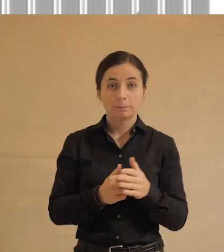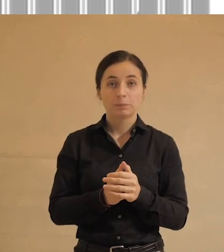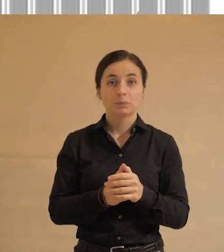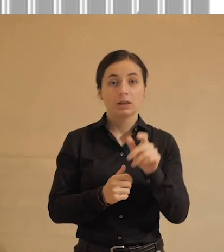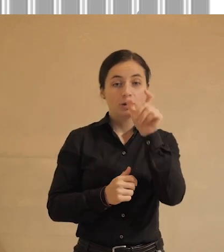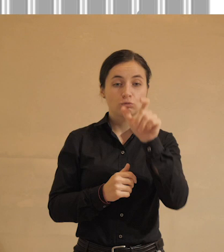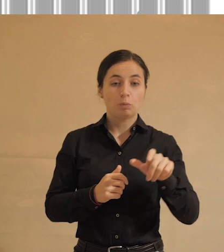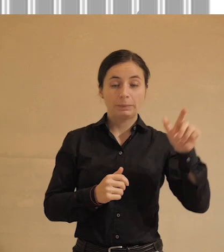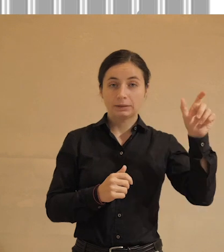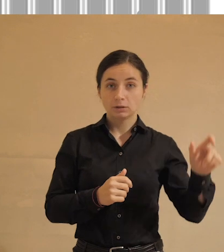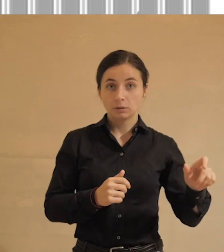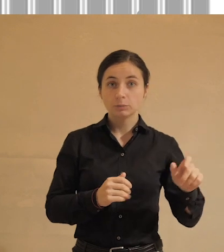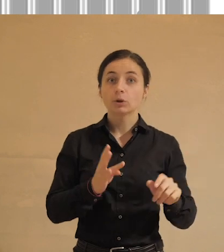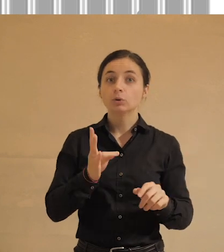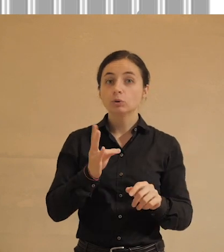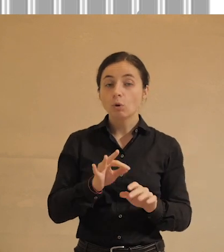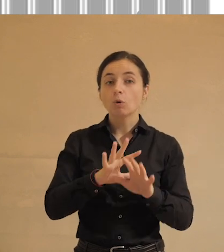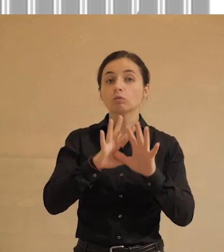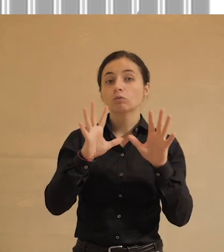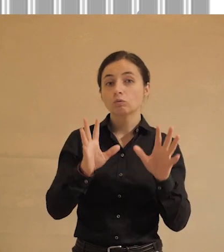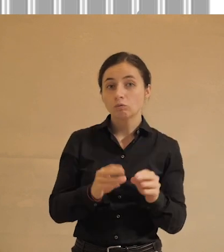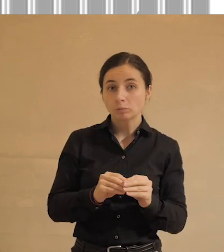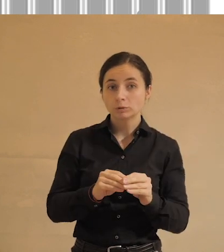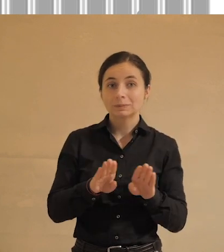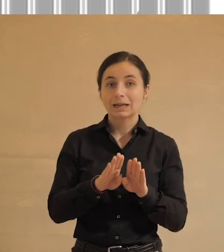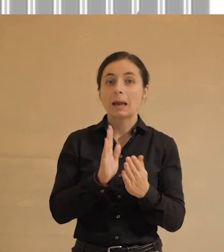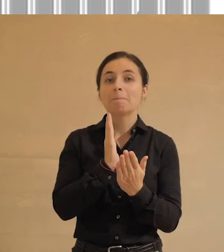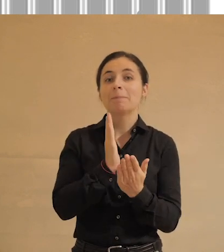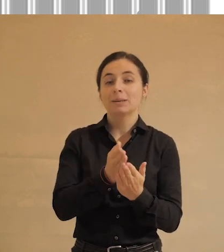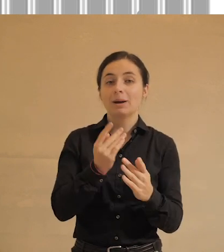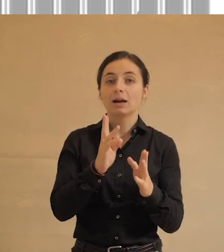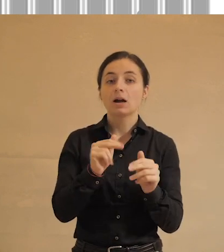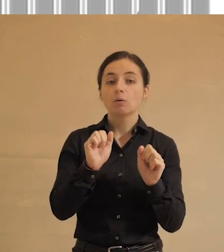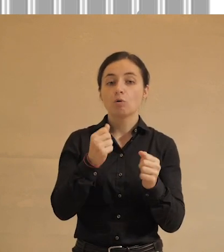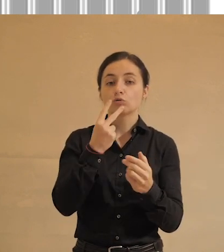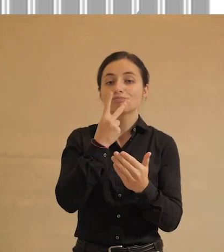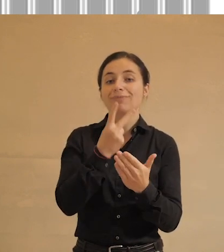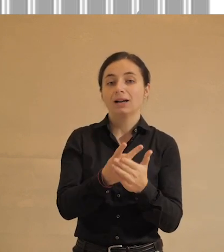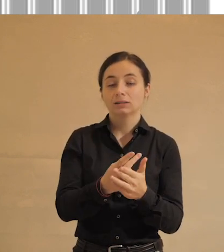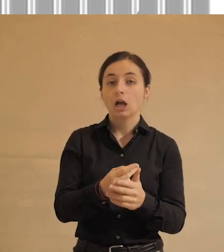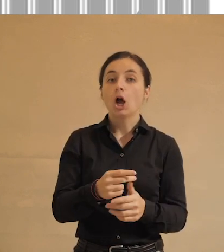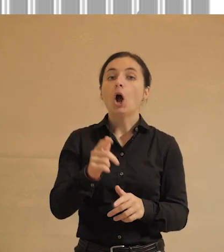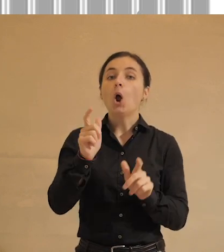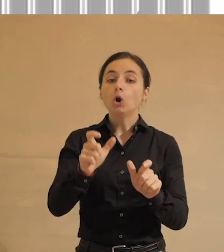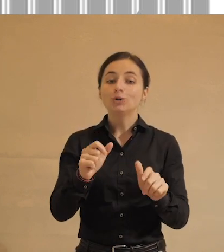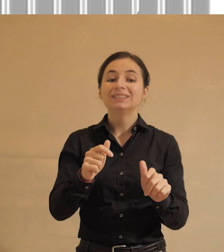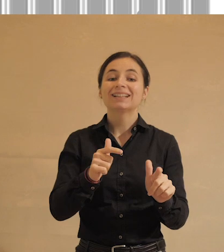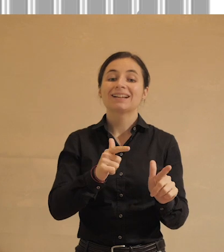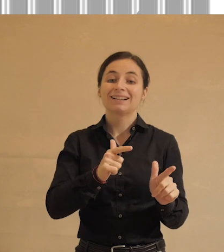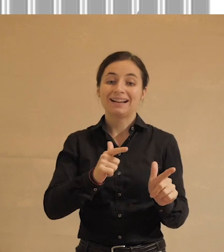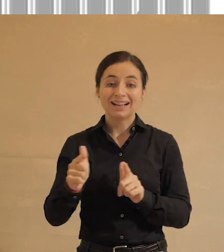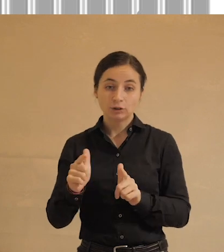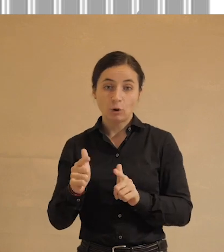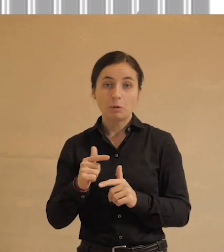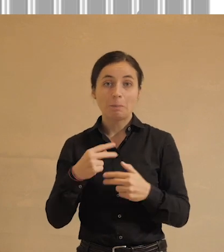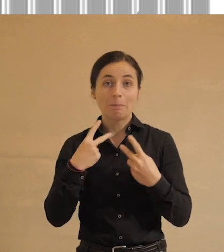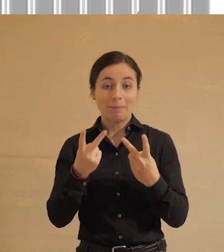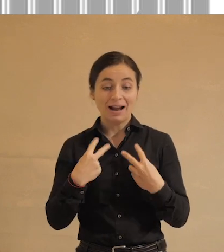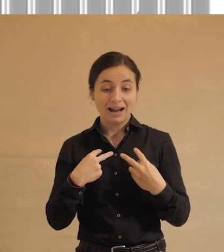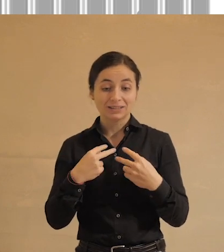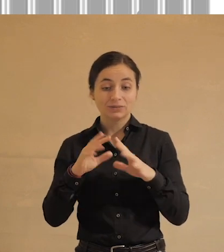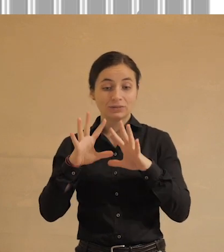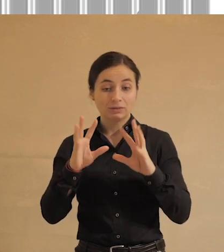столбиков, но, в общем, не такая прямая, как может показаться. То есть люди одновременно готовы показывать себя